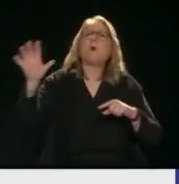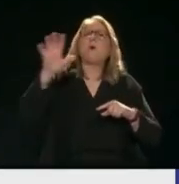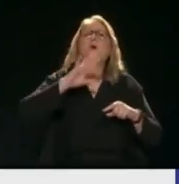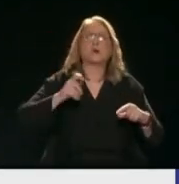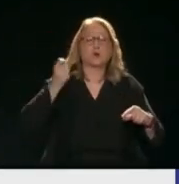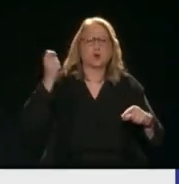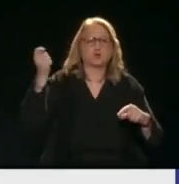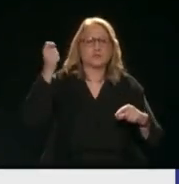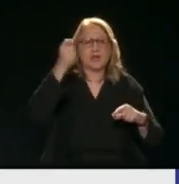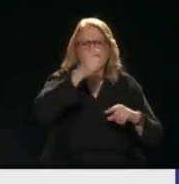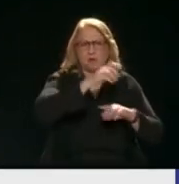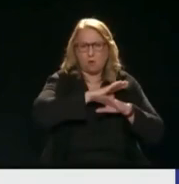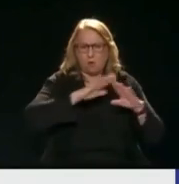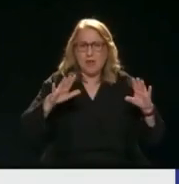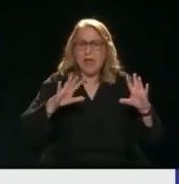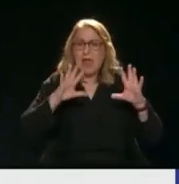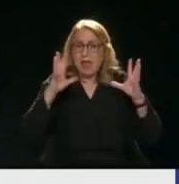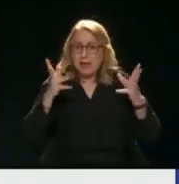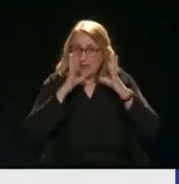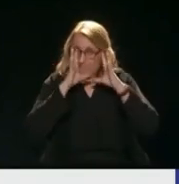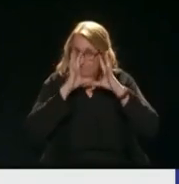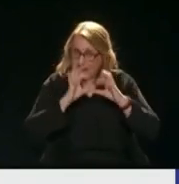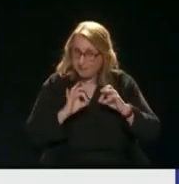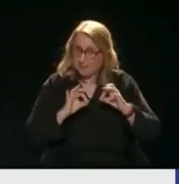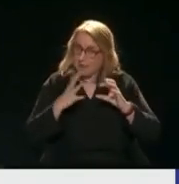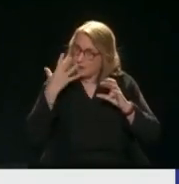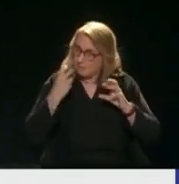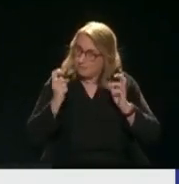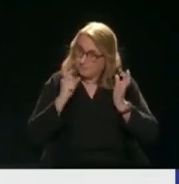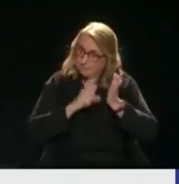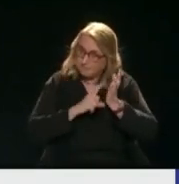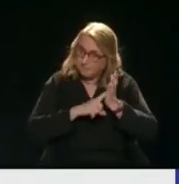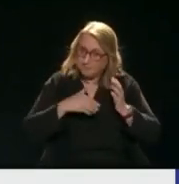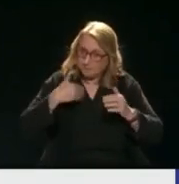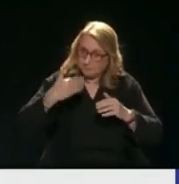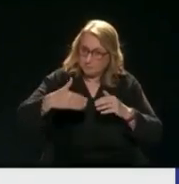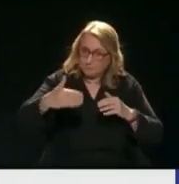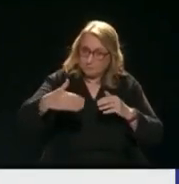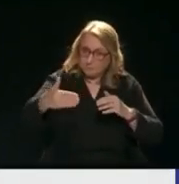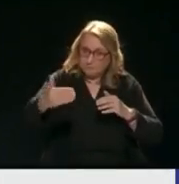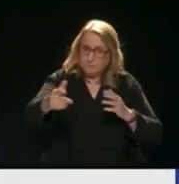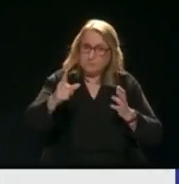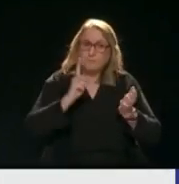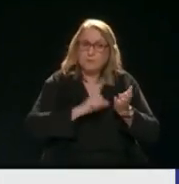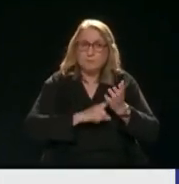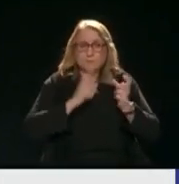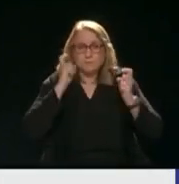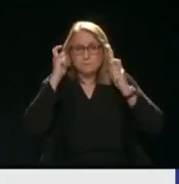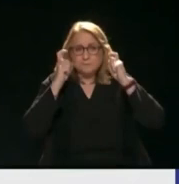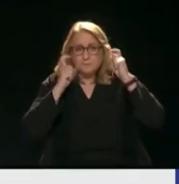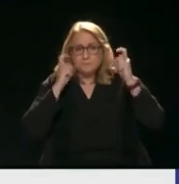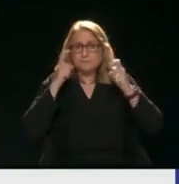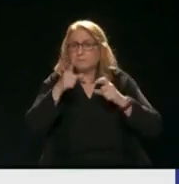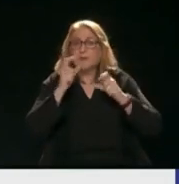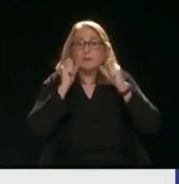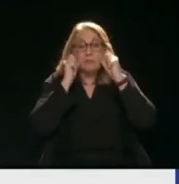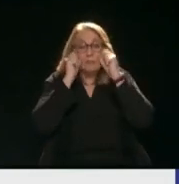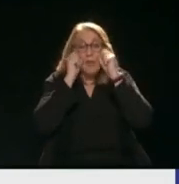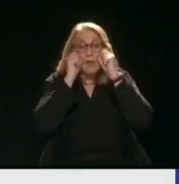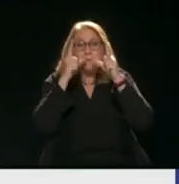έχουν πρόβλημα Άρα ευθυγραμμίζονται πράγματα Τα οποία στις επόμενες μέρες Πραγματικά θα σας έπλεξει